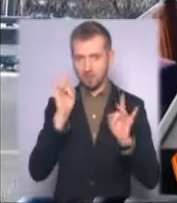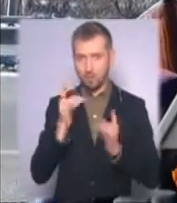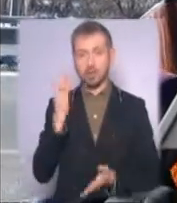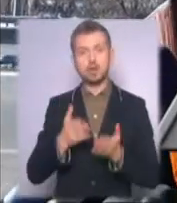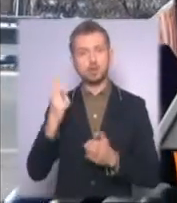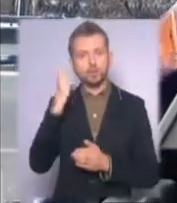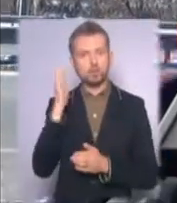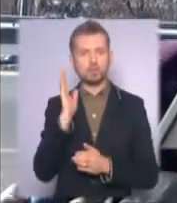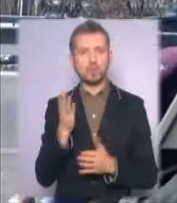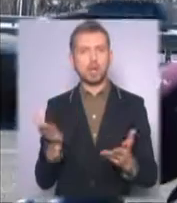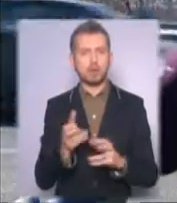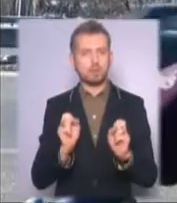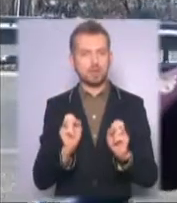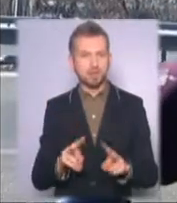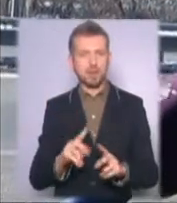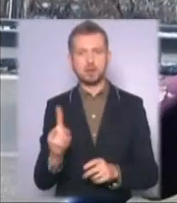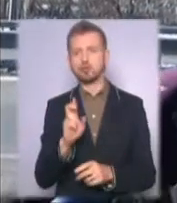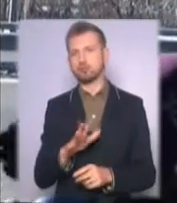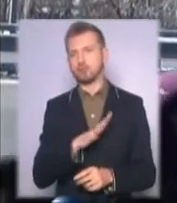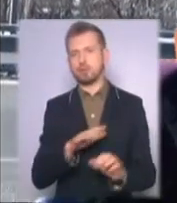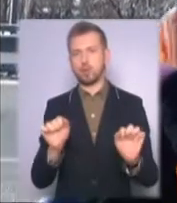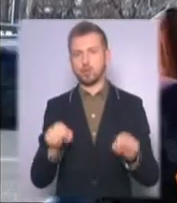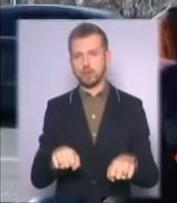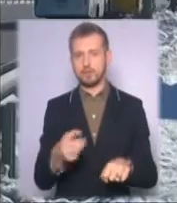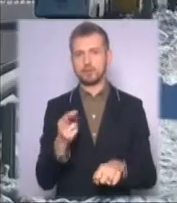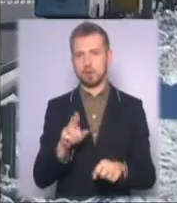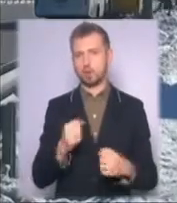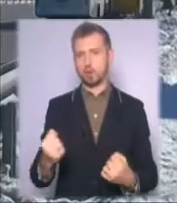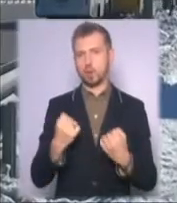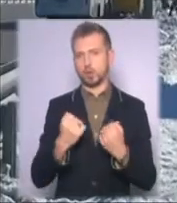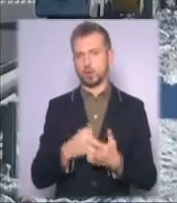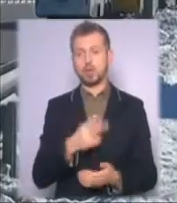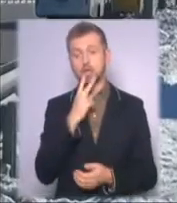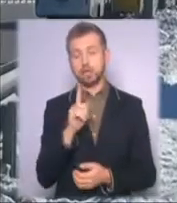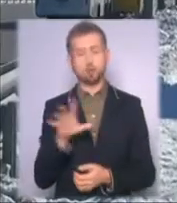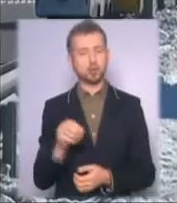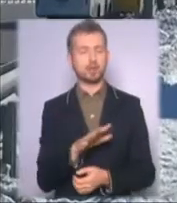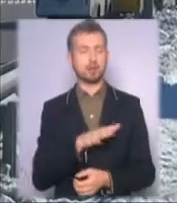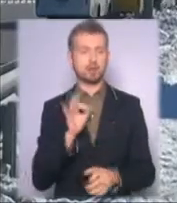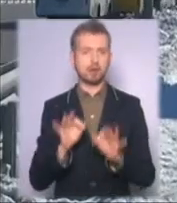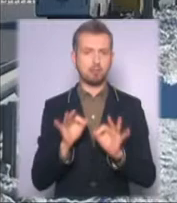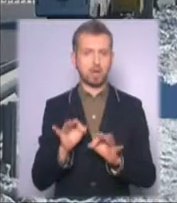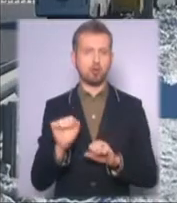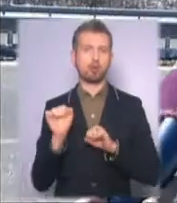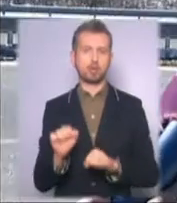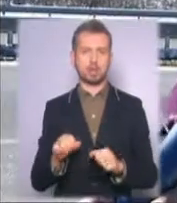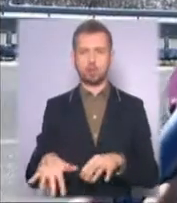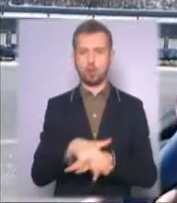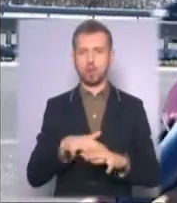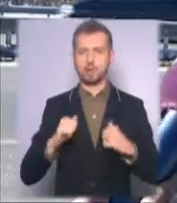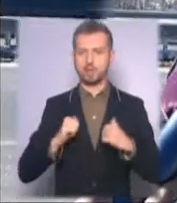якась небезпека, щоб була можливість для оборони. Дивимо, щоб все було нормально, охороняємо громадський спокій,